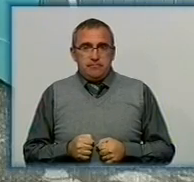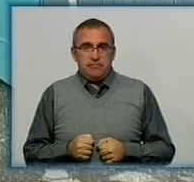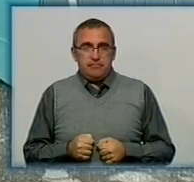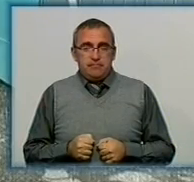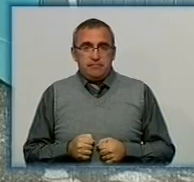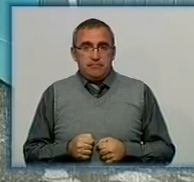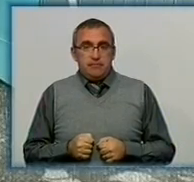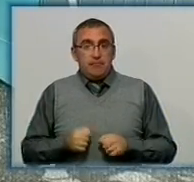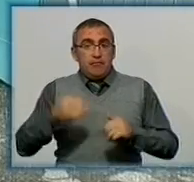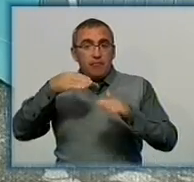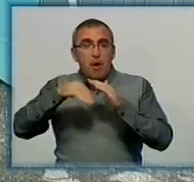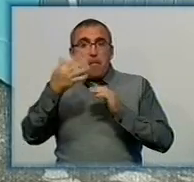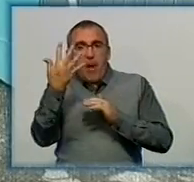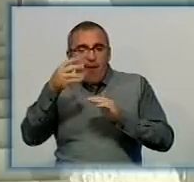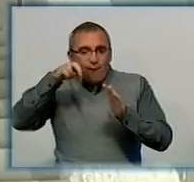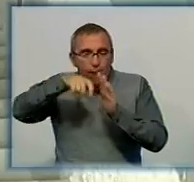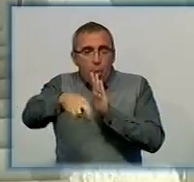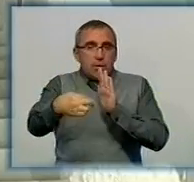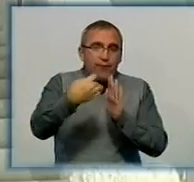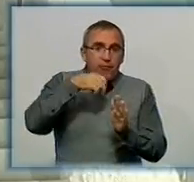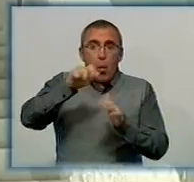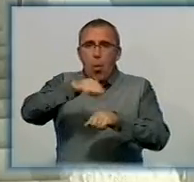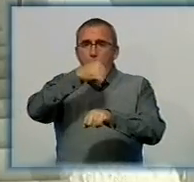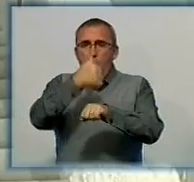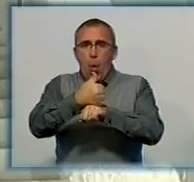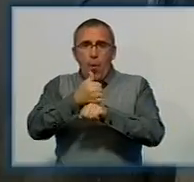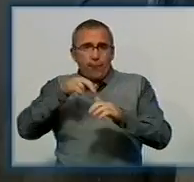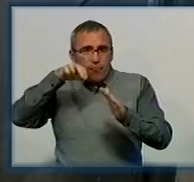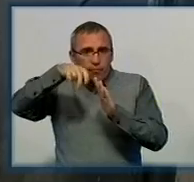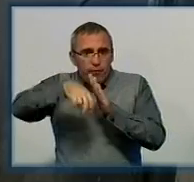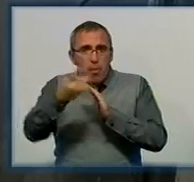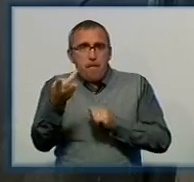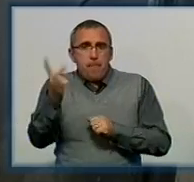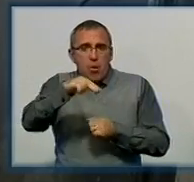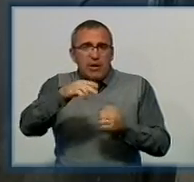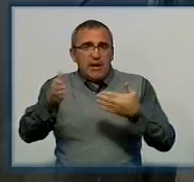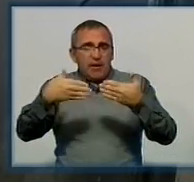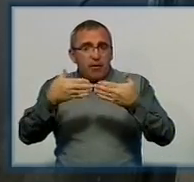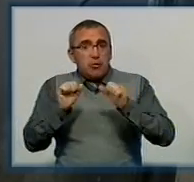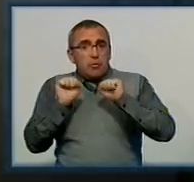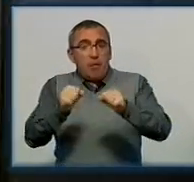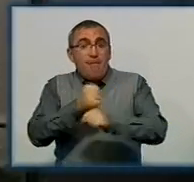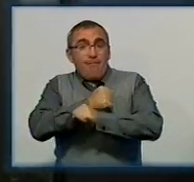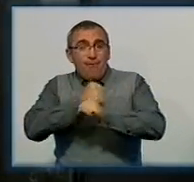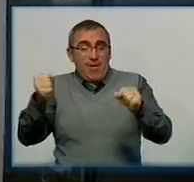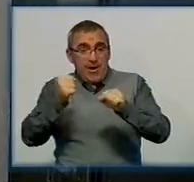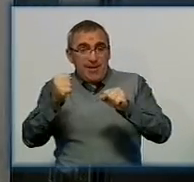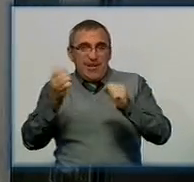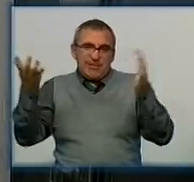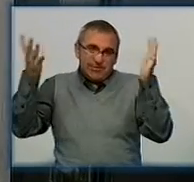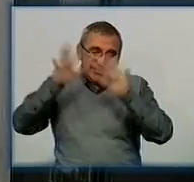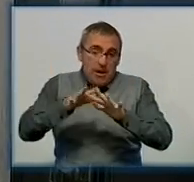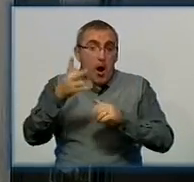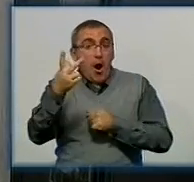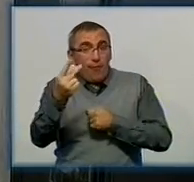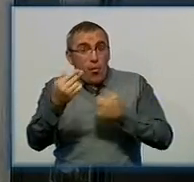У споруди п'ять входів-виходів. Це головний вхід до споруди. Тут подвійні двері. Одна захищає від вибухової хвилі і завалу, інша –